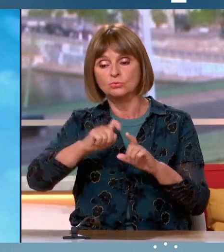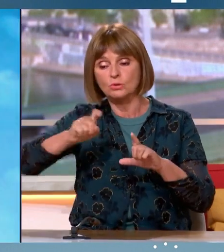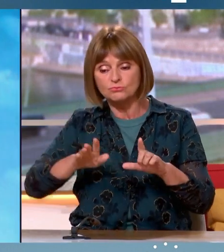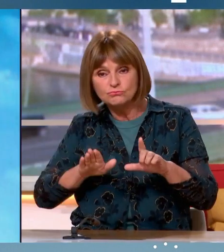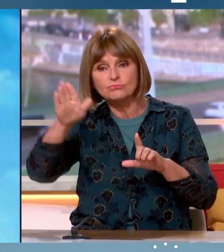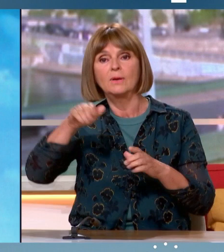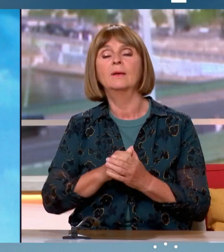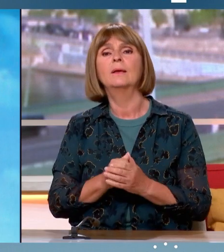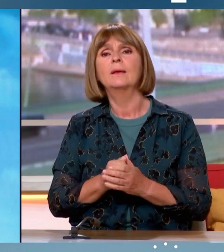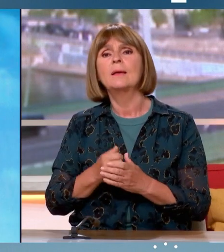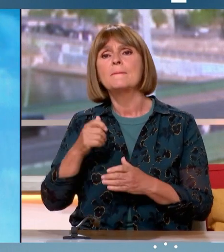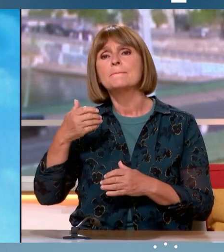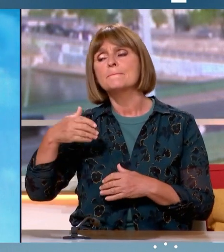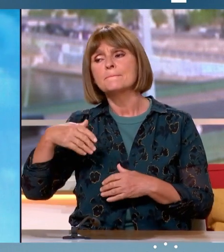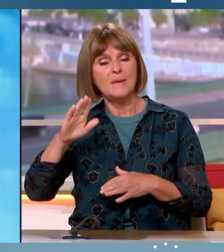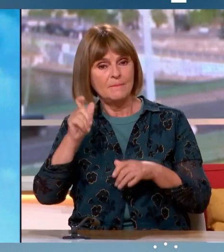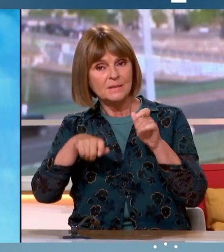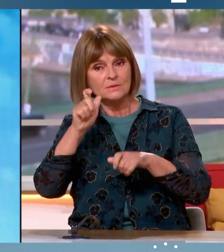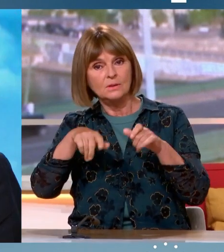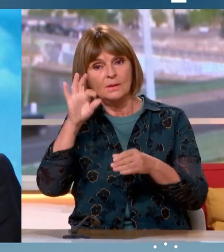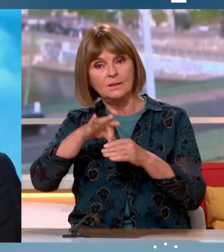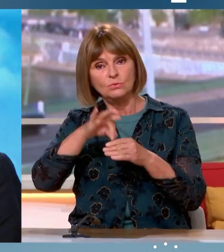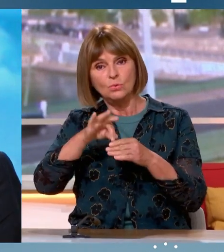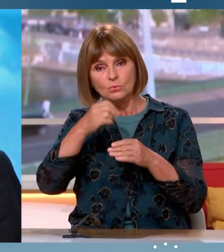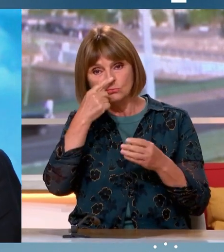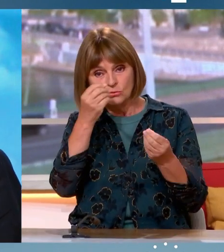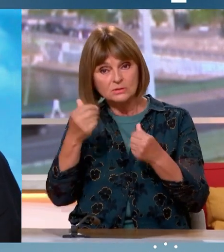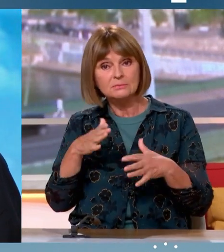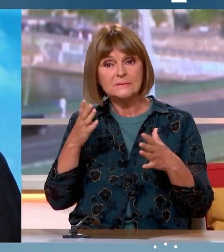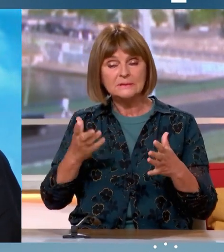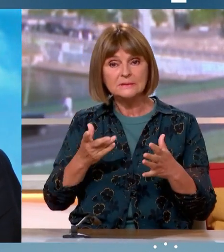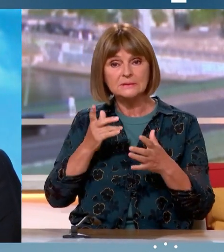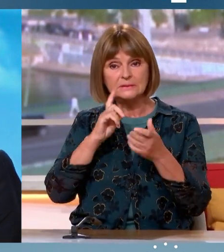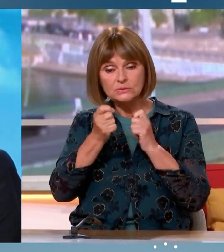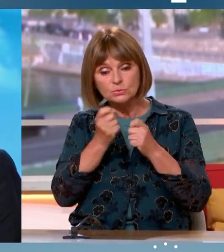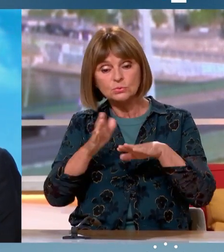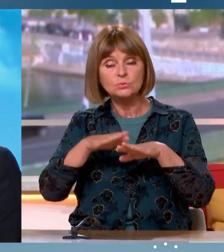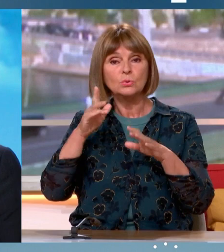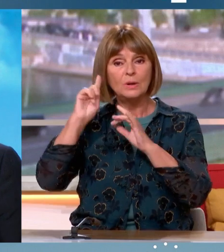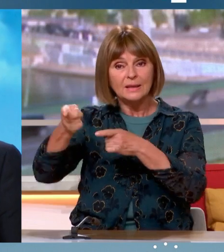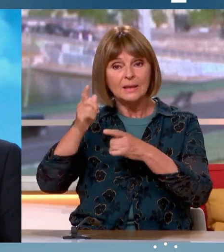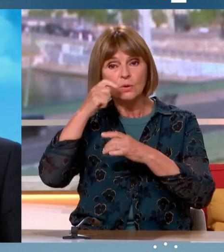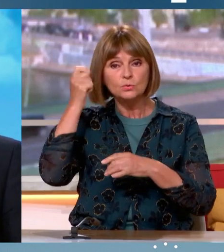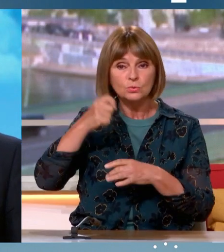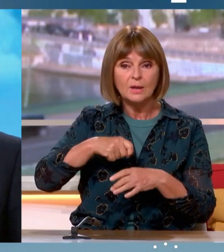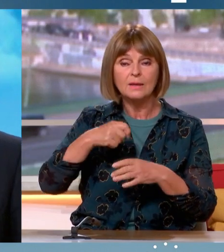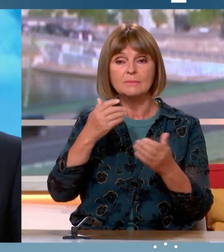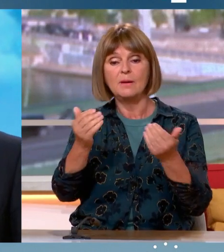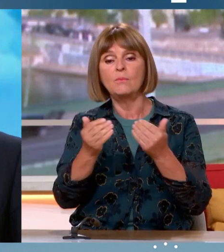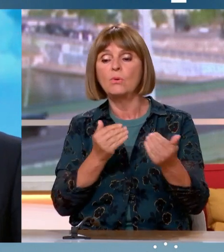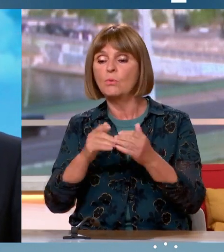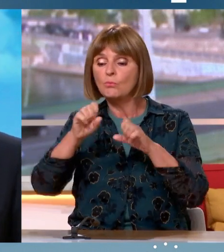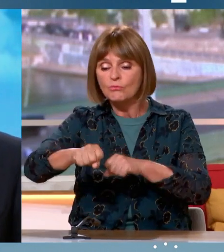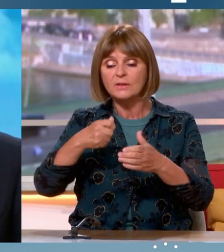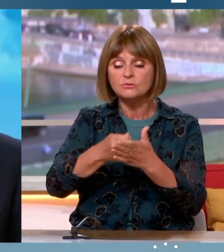Mais est-ce que les électeurs, eux, sont sensibles ? Est-ce qu'ils vous parlent de la guerre en Ukraine autant qu'ils vous parlent du pouvoir d'achat et de la sécurité par exemple ?